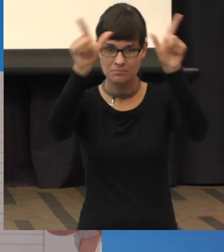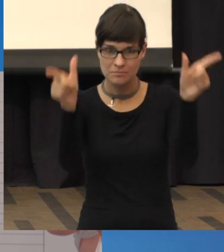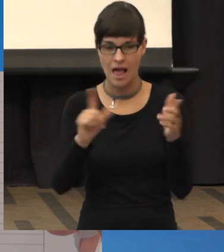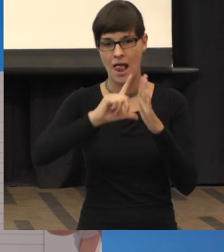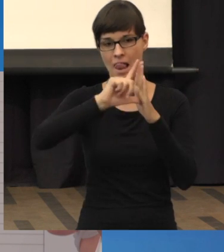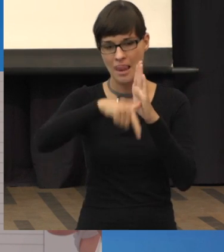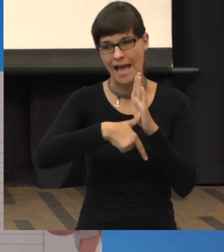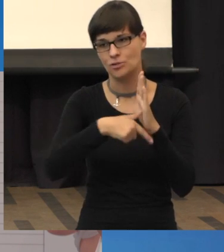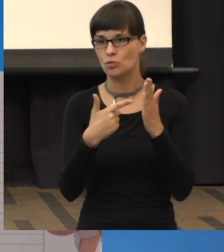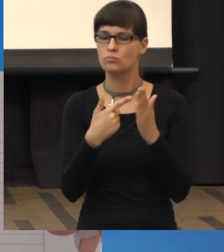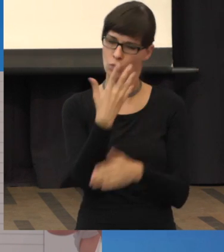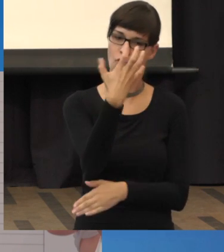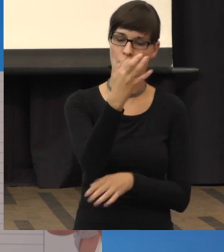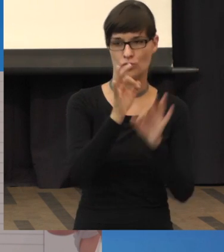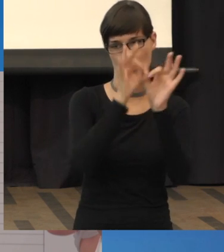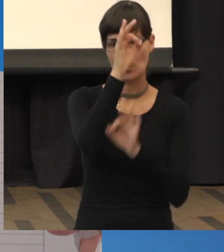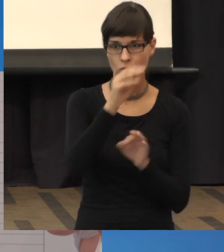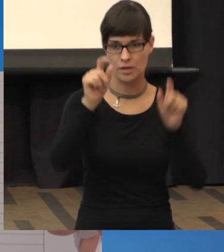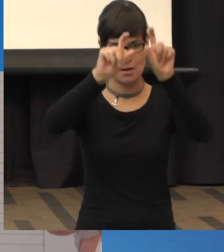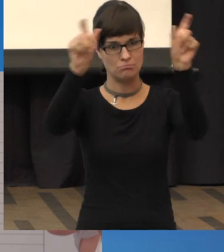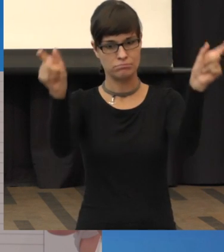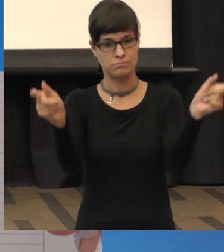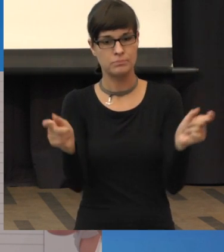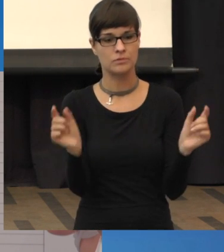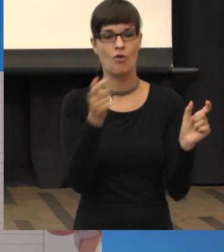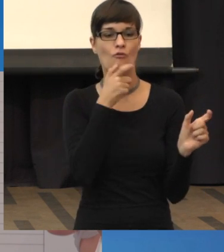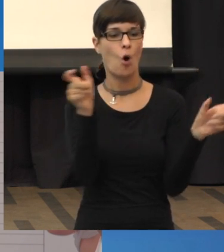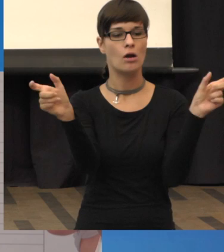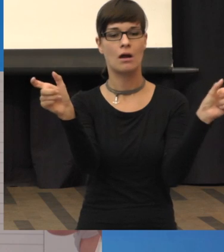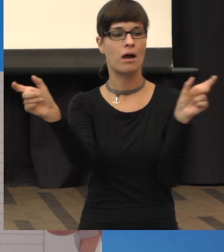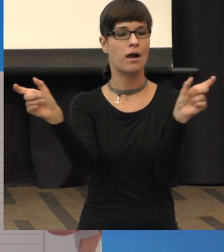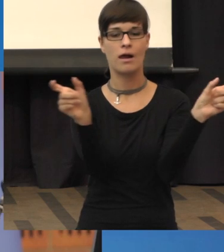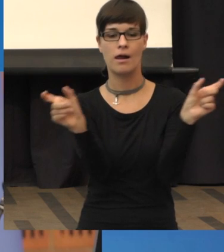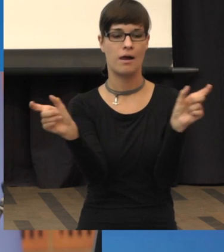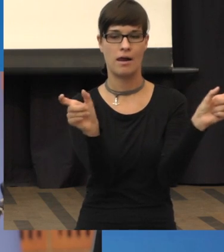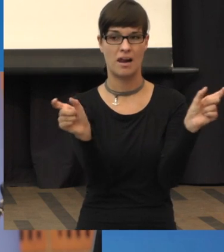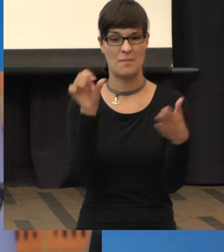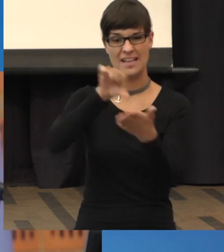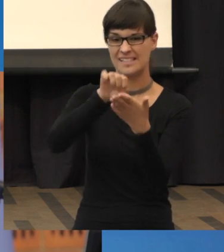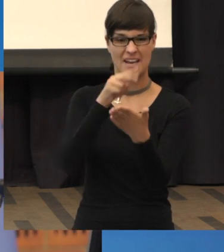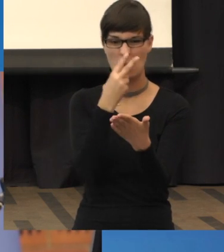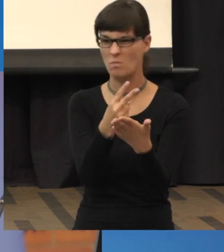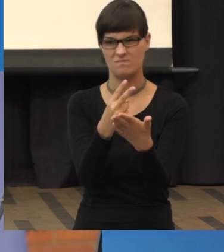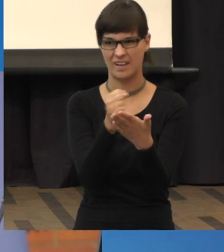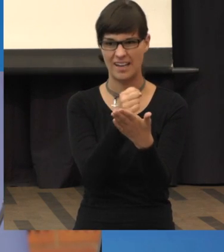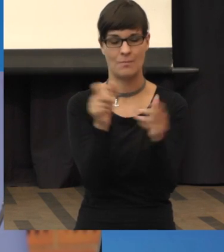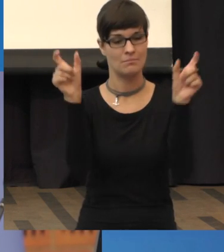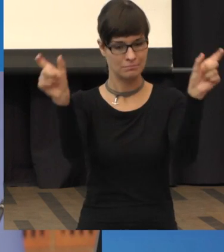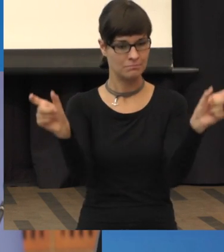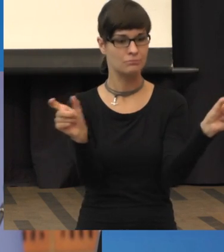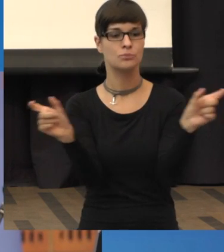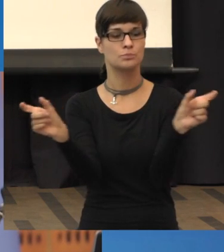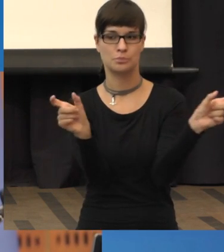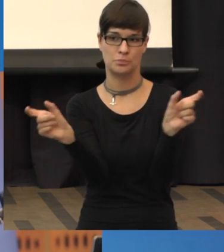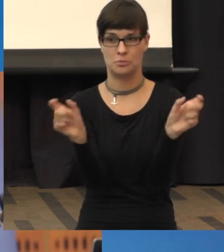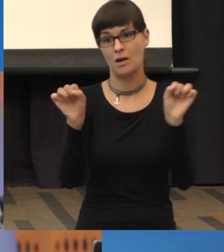zu haben, weil man eben das geschriebene Wort oder die Gegenstände aus dem Zentrum der Netzhaut in die